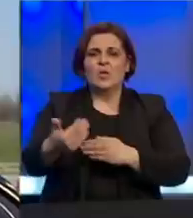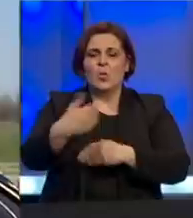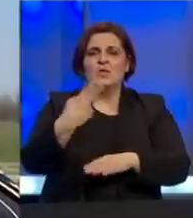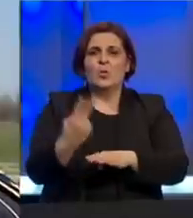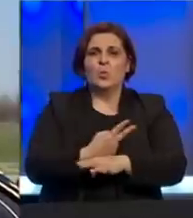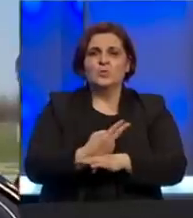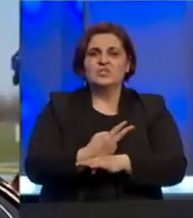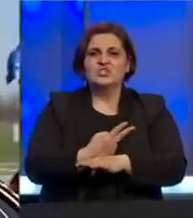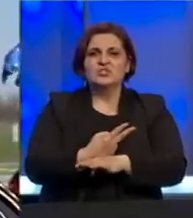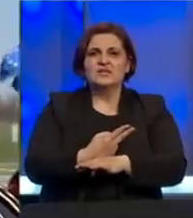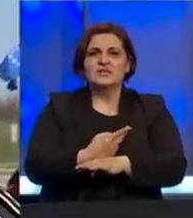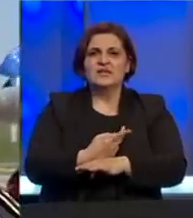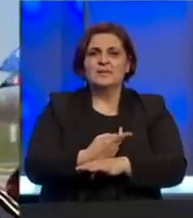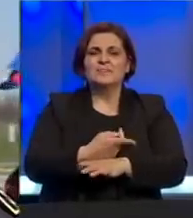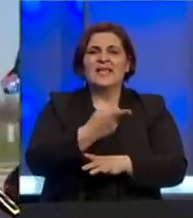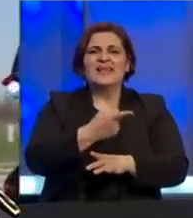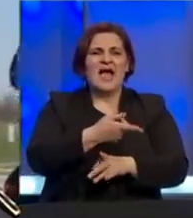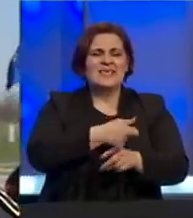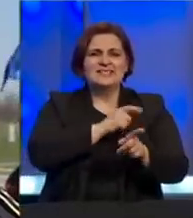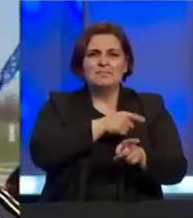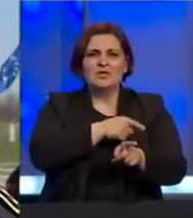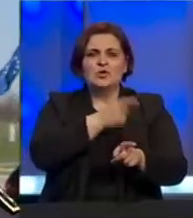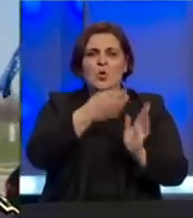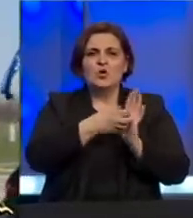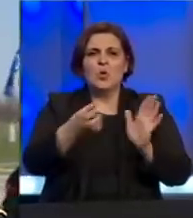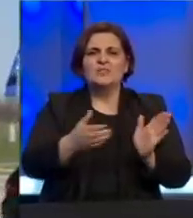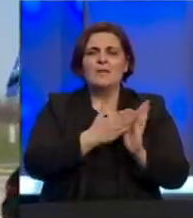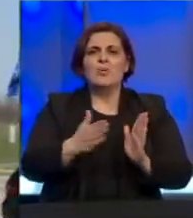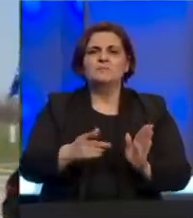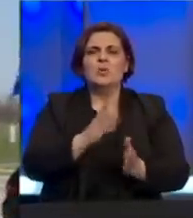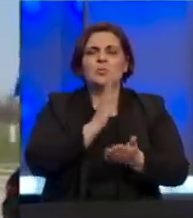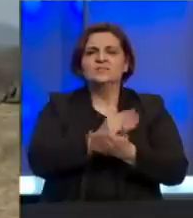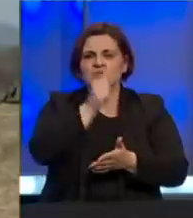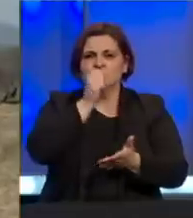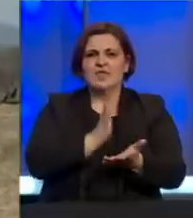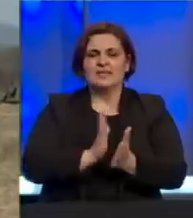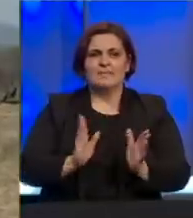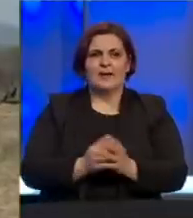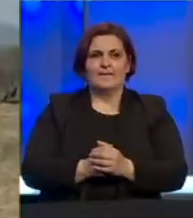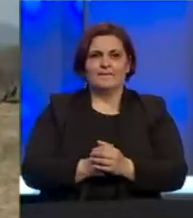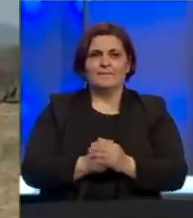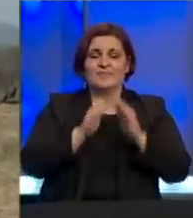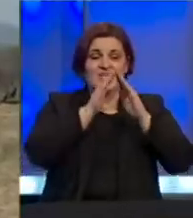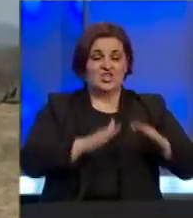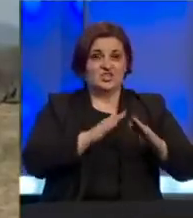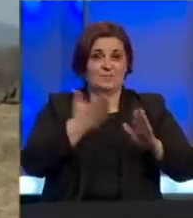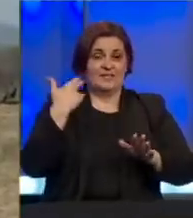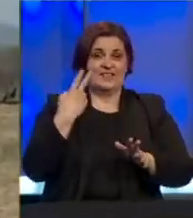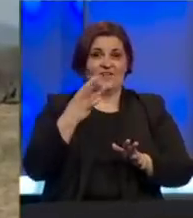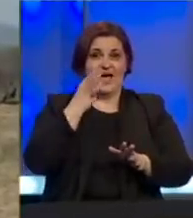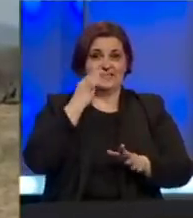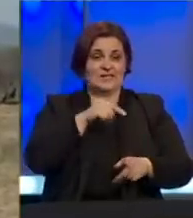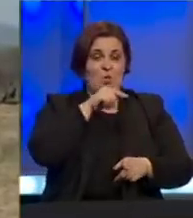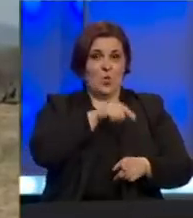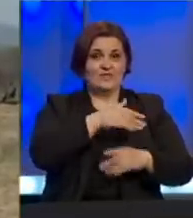državu na sanitarnog inspektora i oni dalje postupaju u sklad sa svojim naredbama. Šatori koji su prije dvadesetak dana